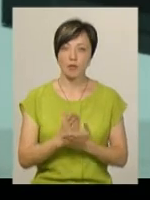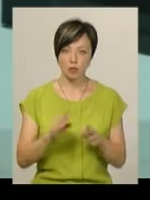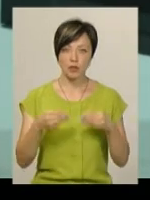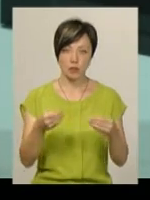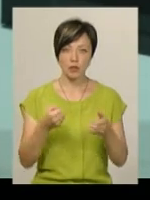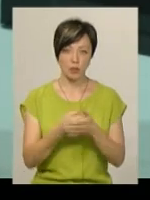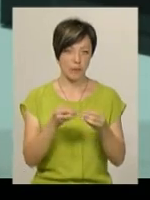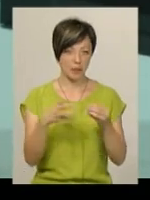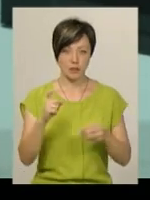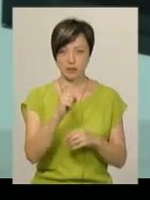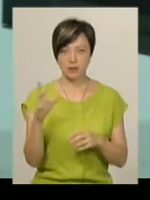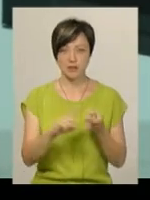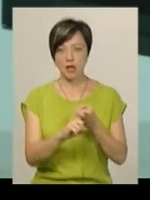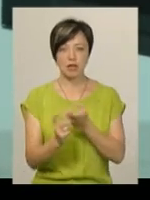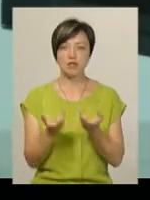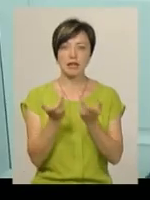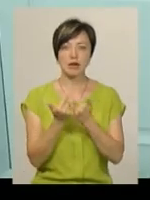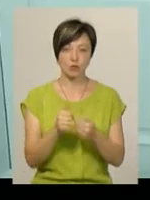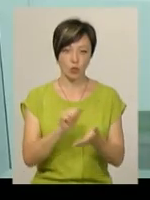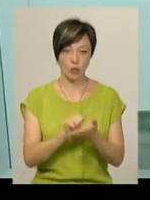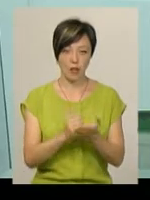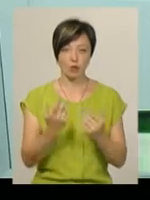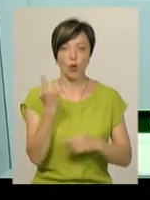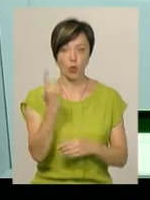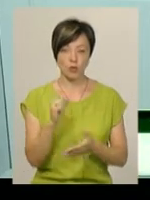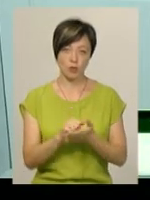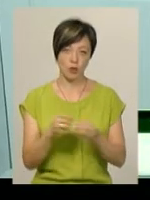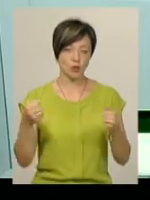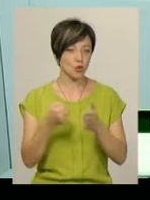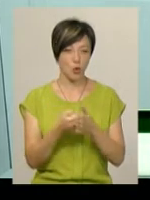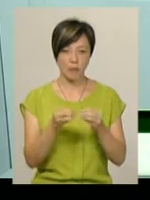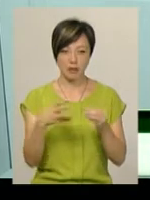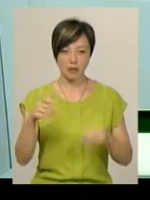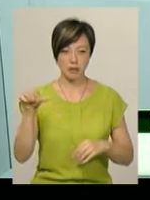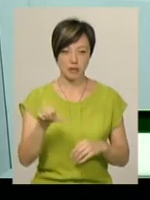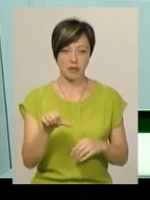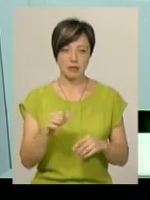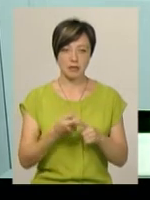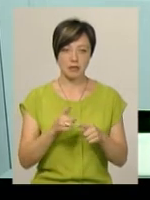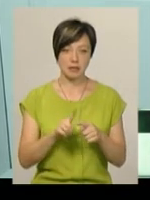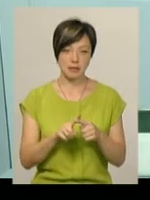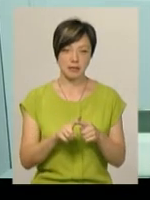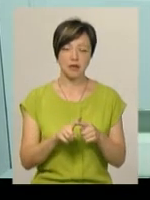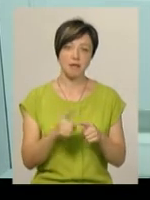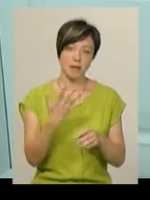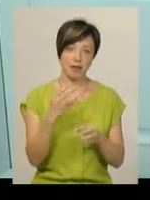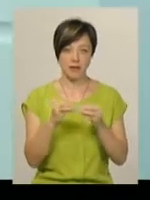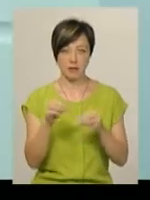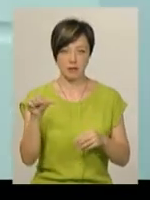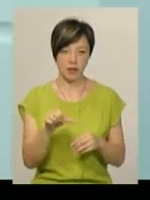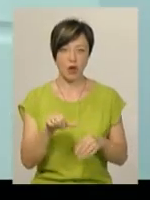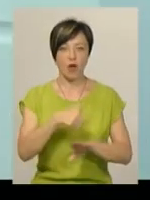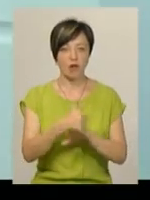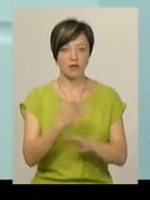до 15 хвилин, в залежності від кількості документів. Якщо один документ – це до 15 хвилин, це в найгіршому випадку, а так – 5-10 хвилин.